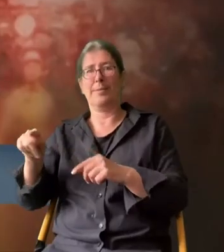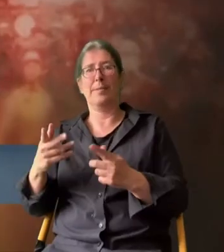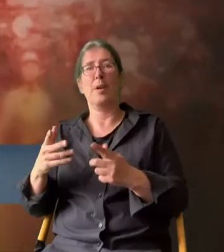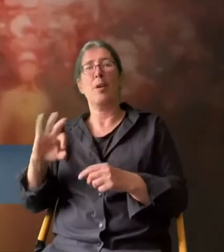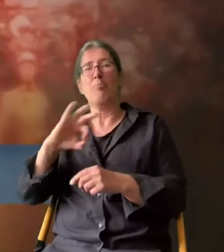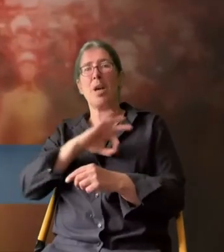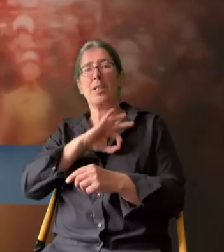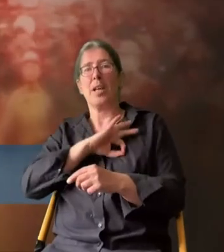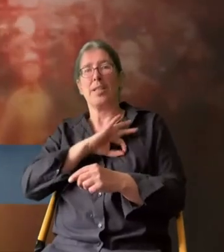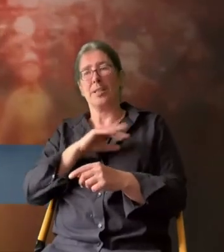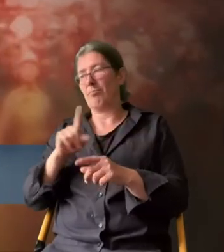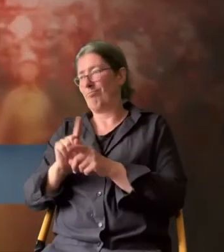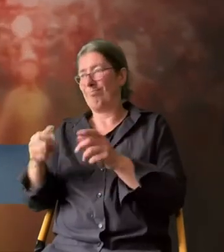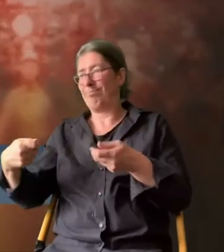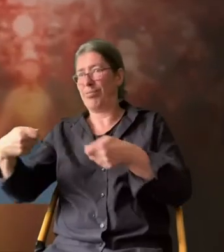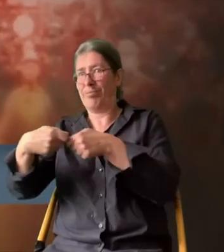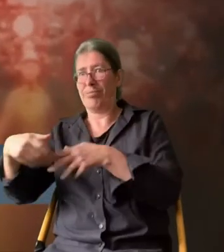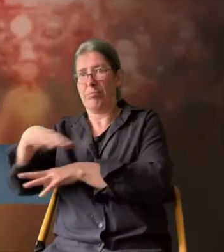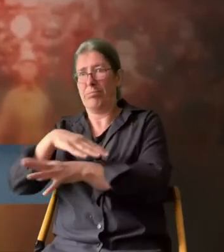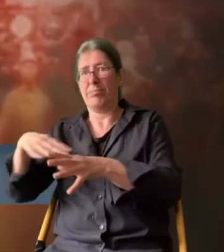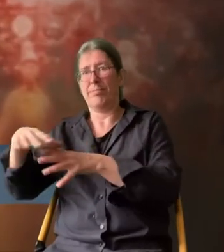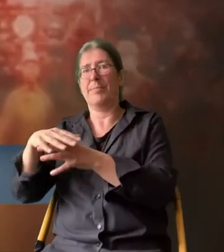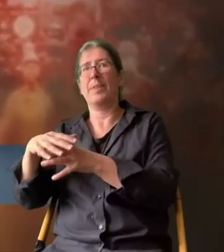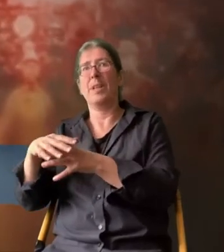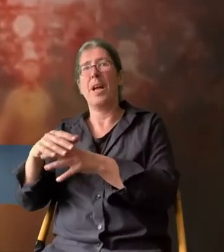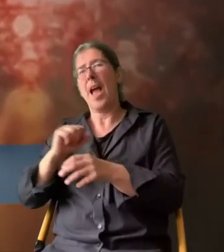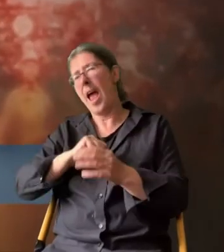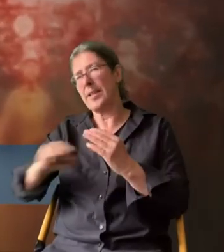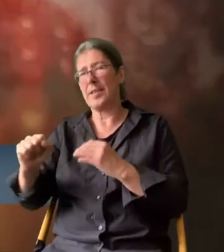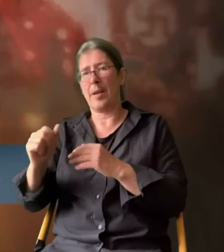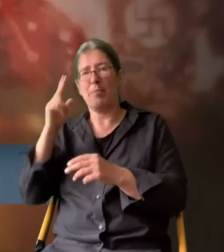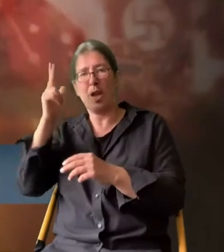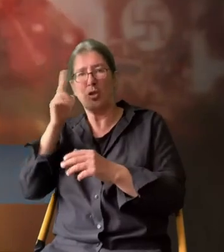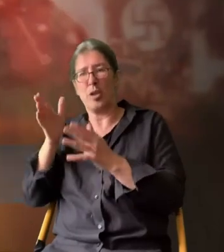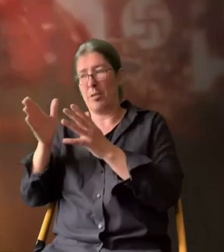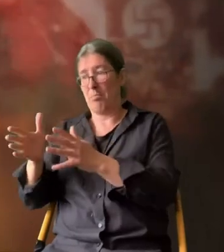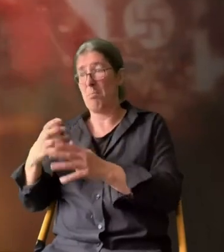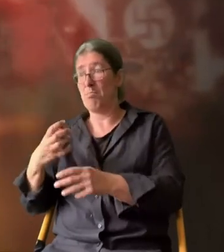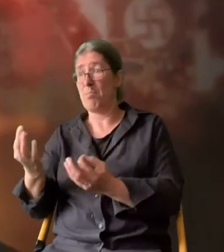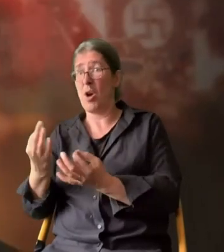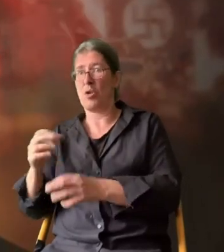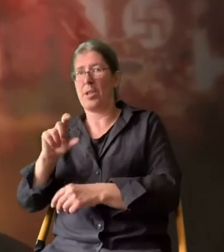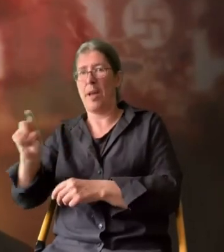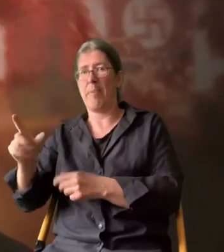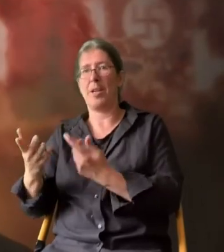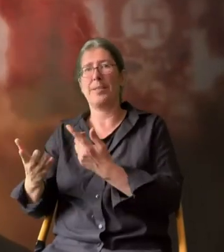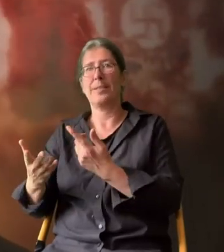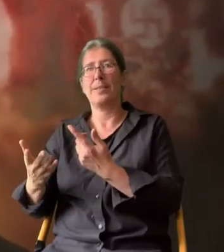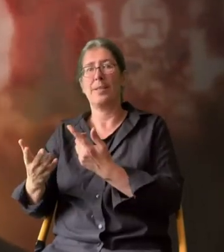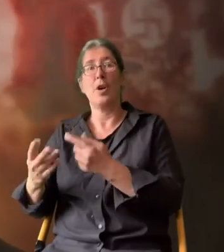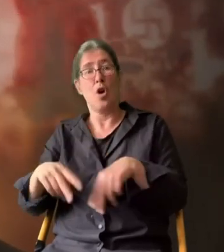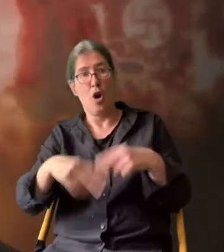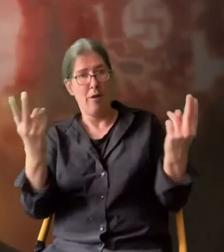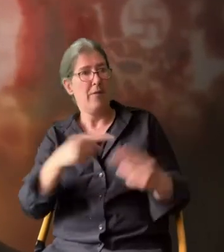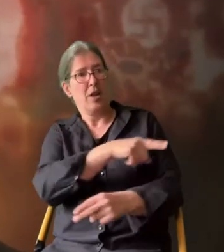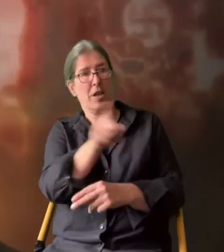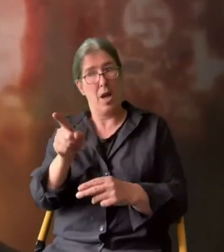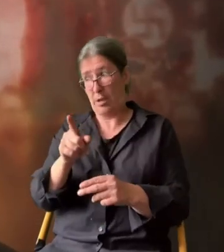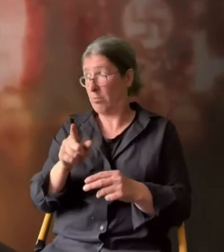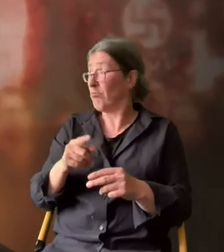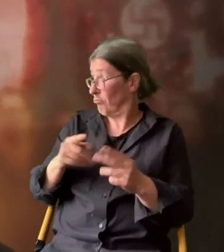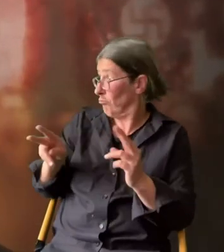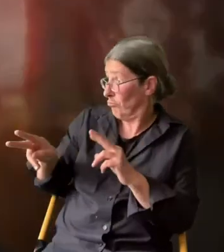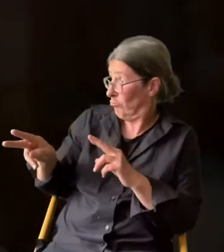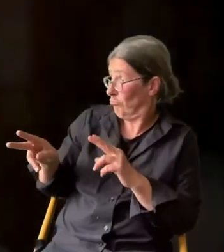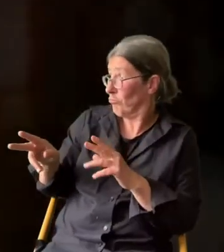Partei war eine konsolidierte Kraft des extremen Nationalismus. Aber sie brauchte ein Thema. Ein Thema, mit dem sie